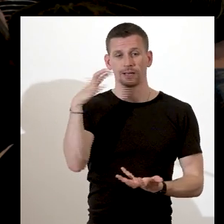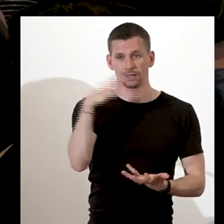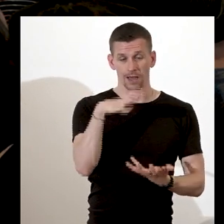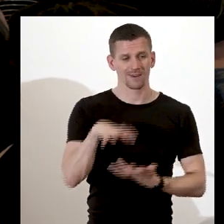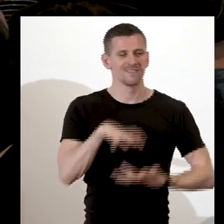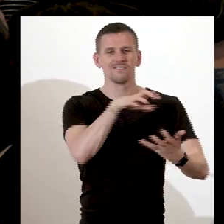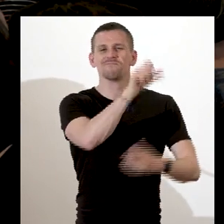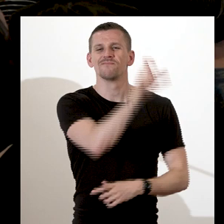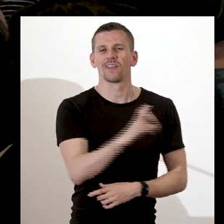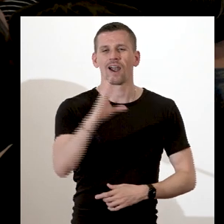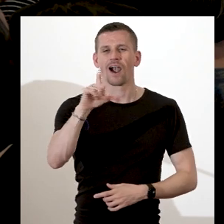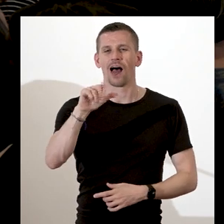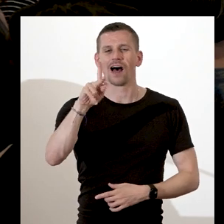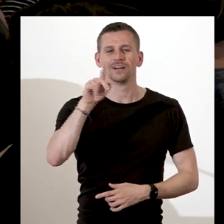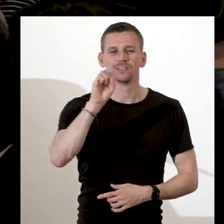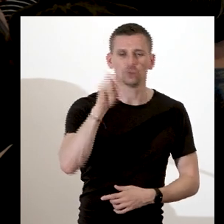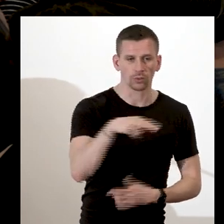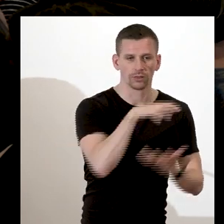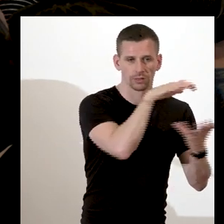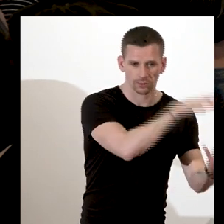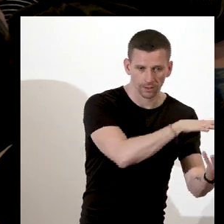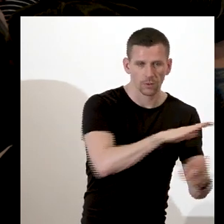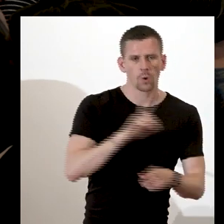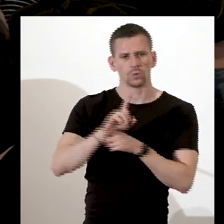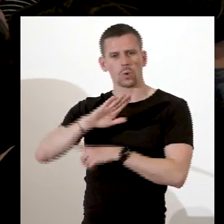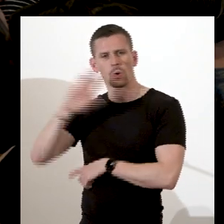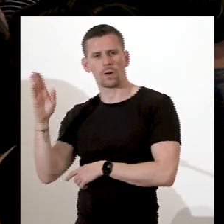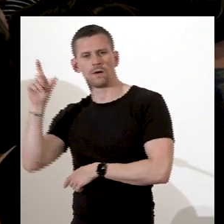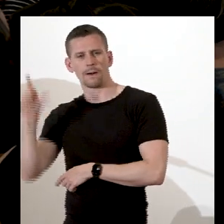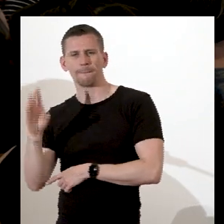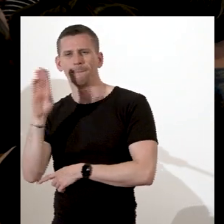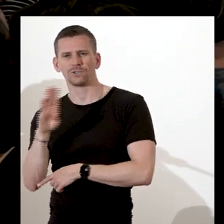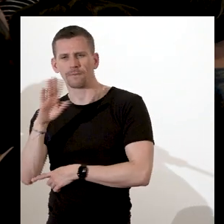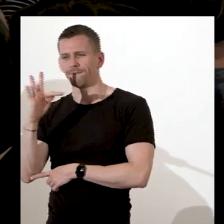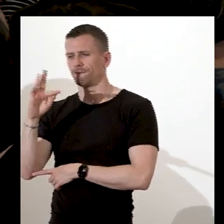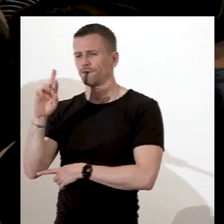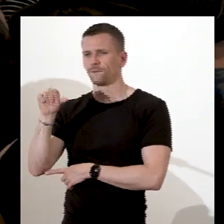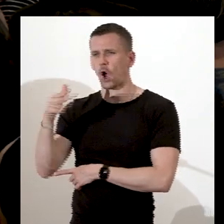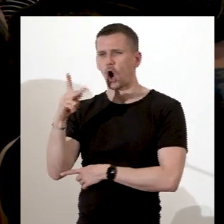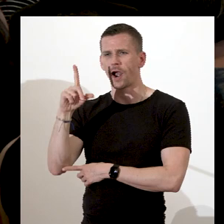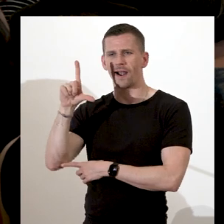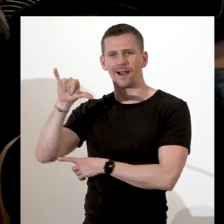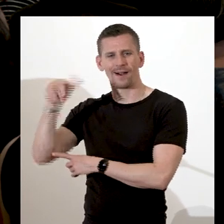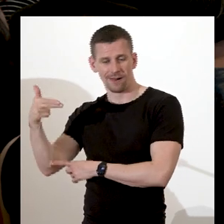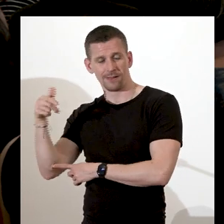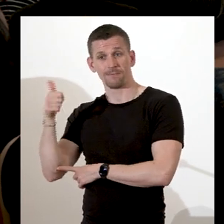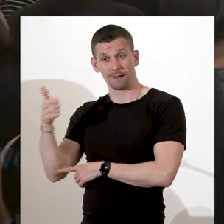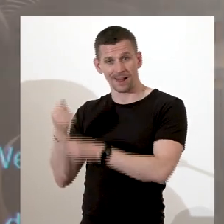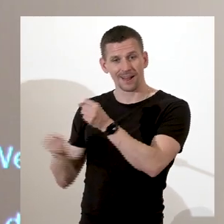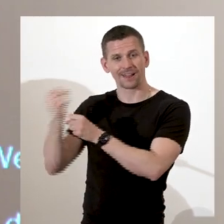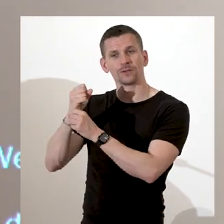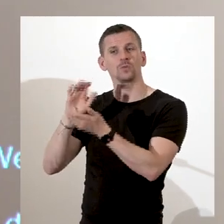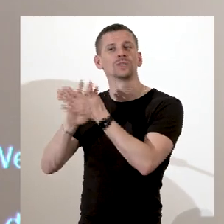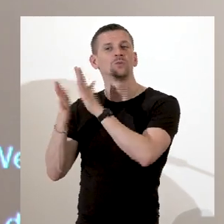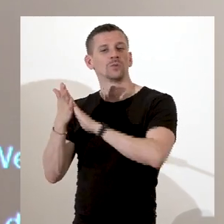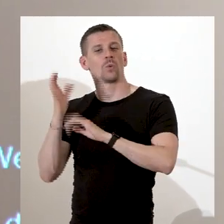Franklin qui va lui en demander. Franklin vient de créer sa société contre l'abolition en Pennsylvanie et Franklin répond à Wedgwood en disant « Je vous